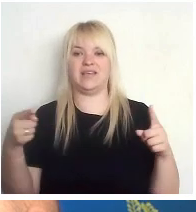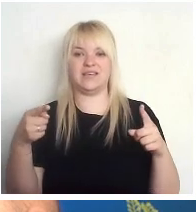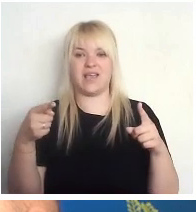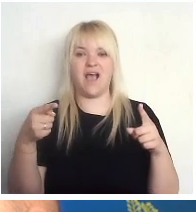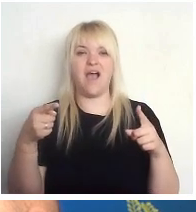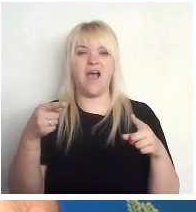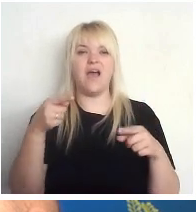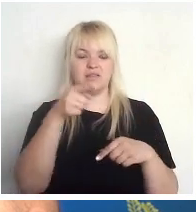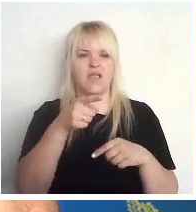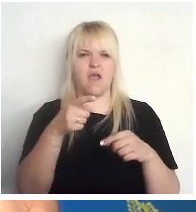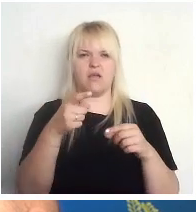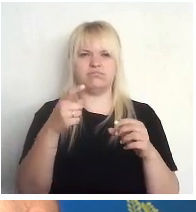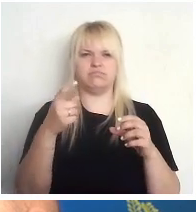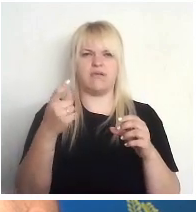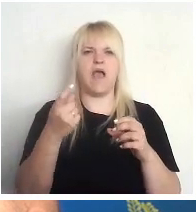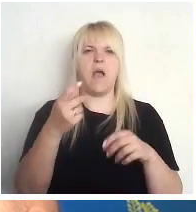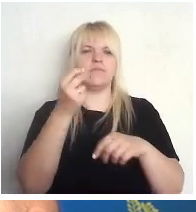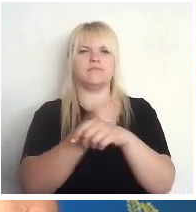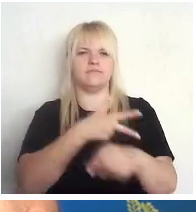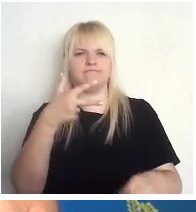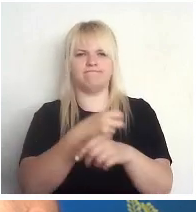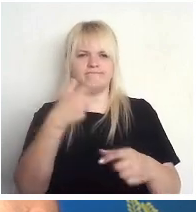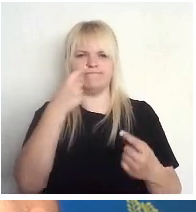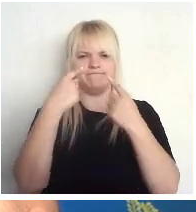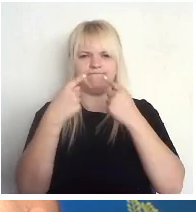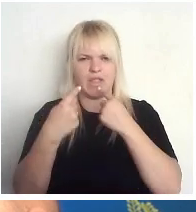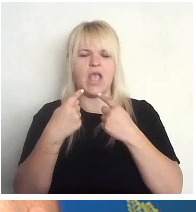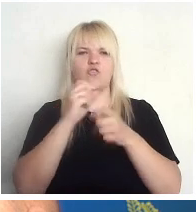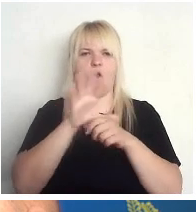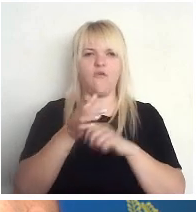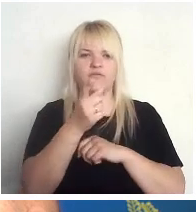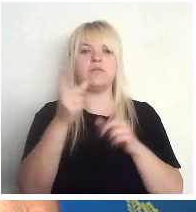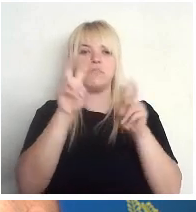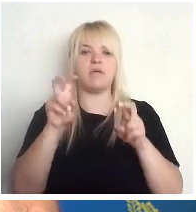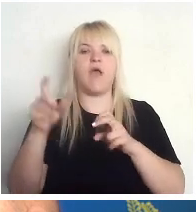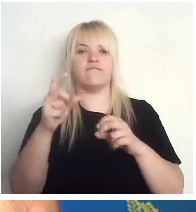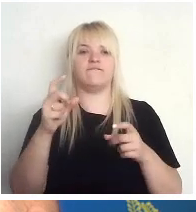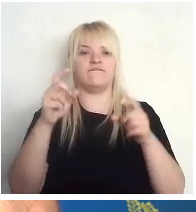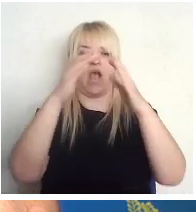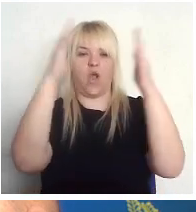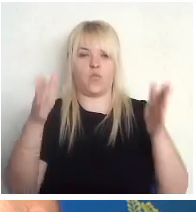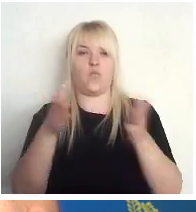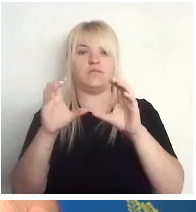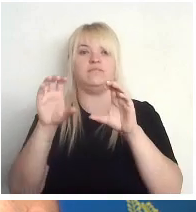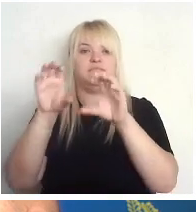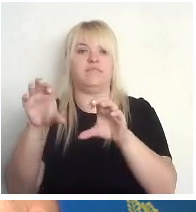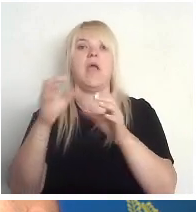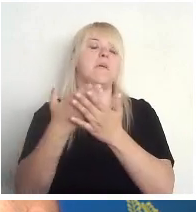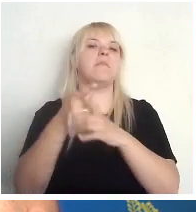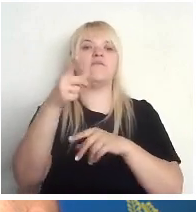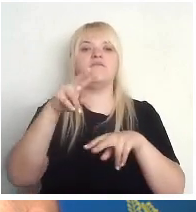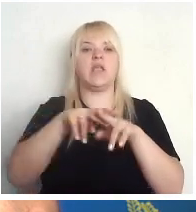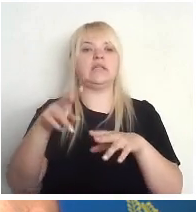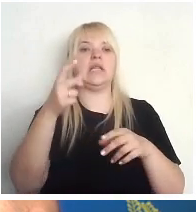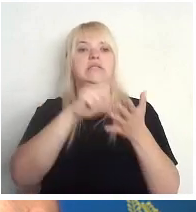vagoniņi priekšanlīžu pārbaudīšanas. Tie tiek aizvilkti vietās, kur varbūt tādu telpu citu nav,